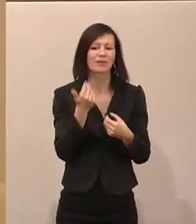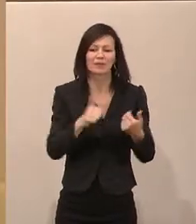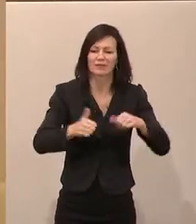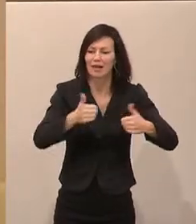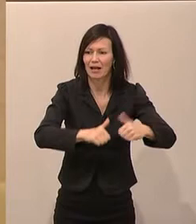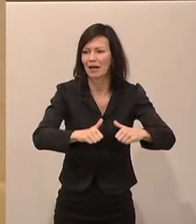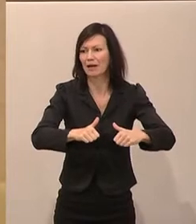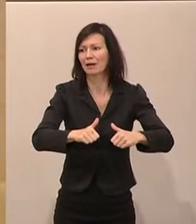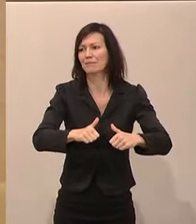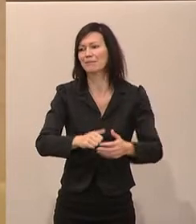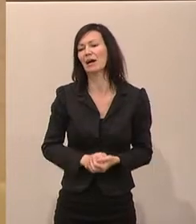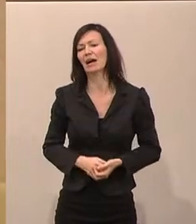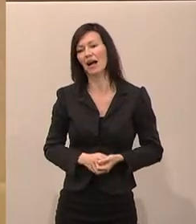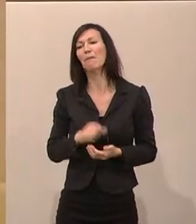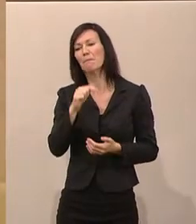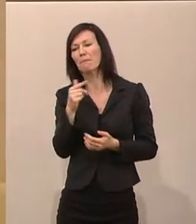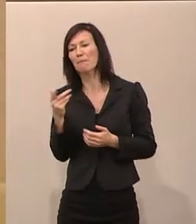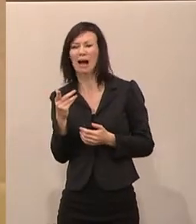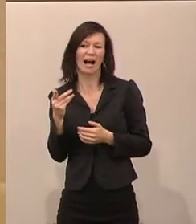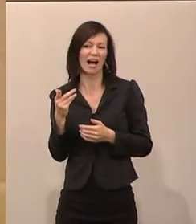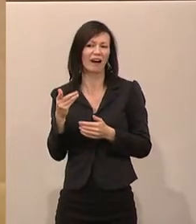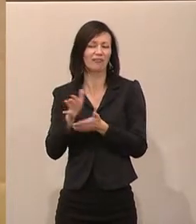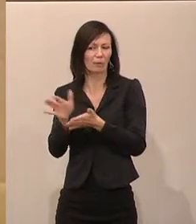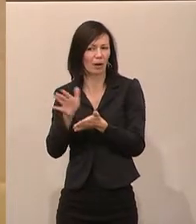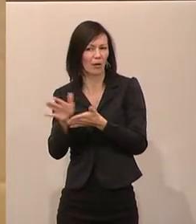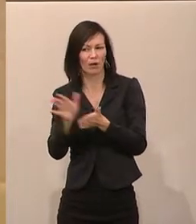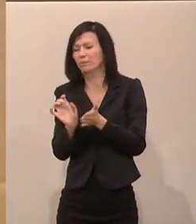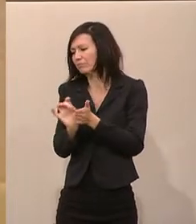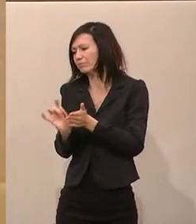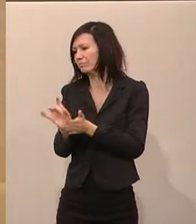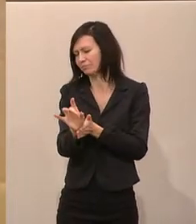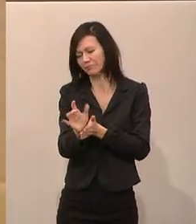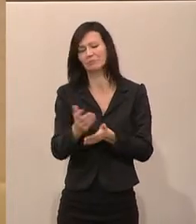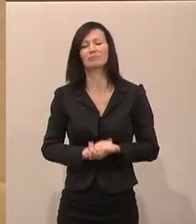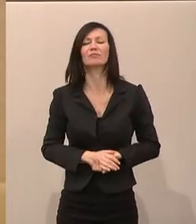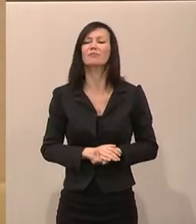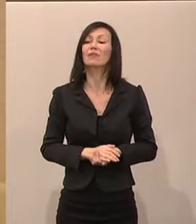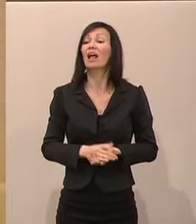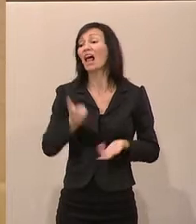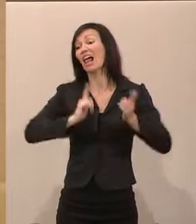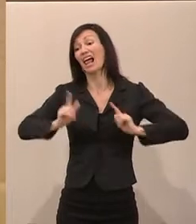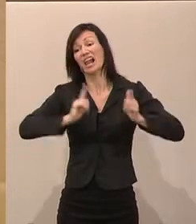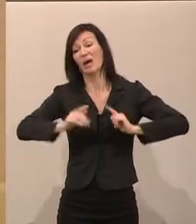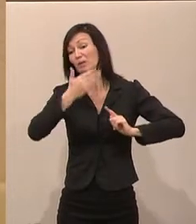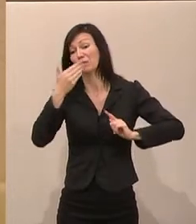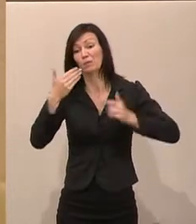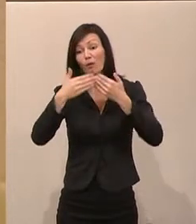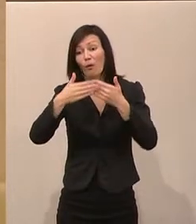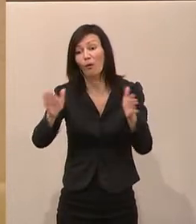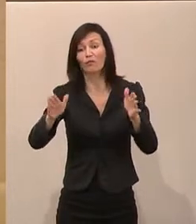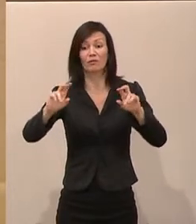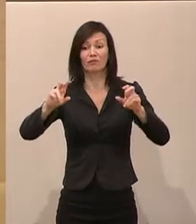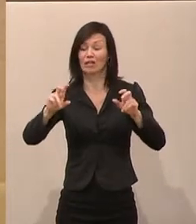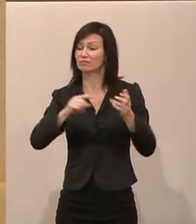Enquete nicht per Livestream übertragen, obwohl wir auch sehr dafür gekämpft haben. Das ist schade und unverständlich. Betrifft doch Klimaschutz